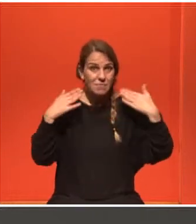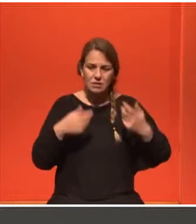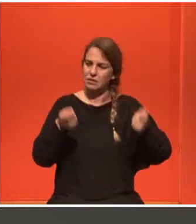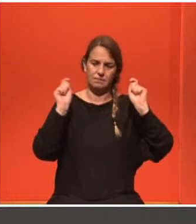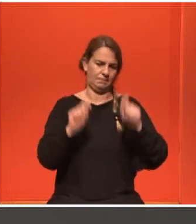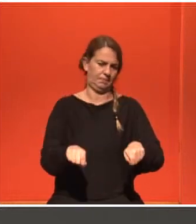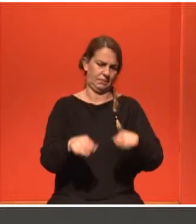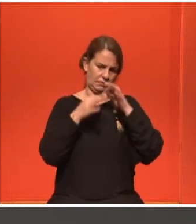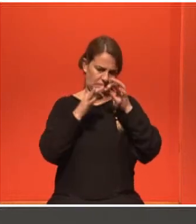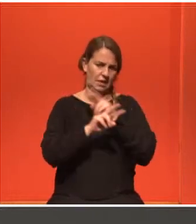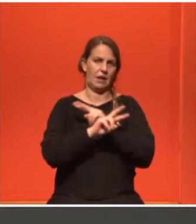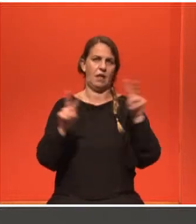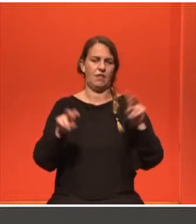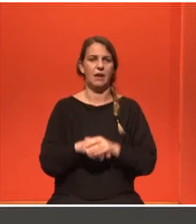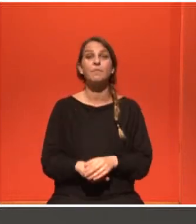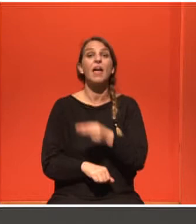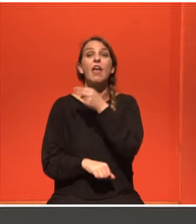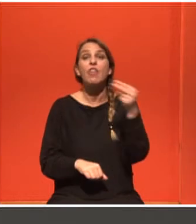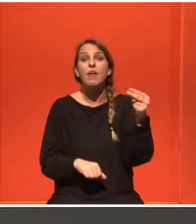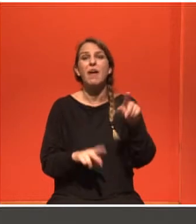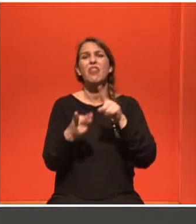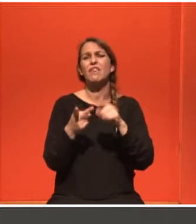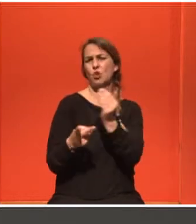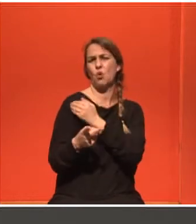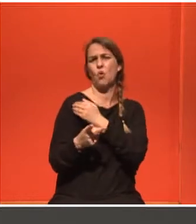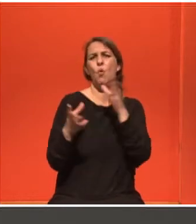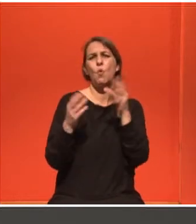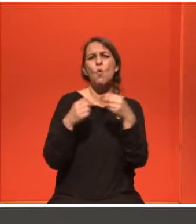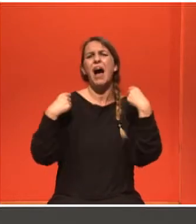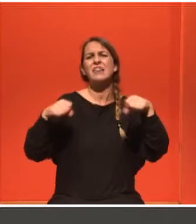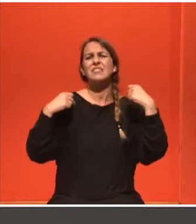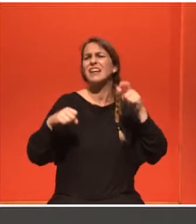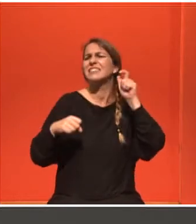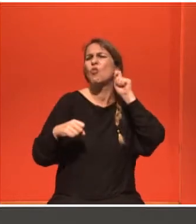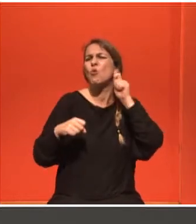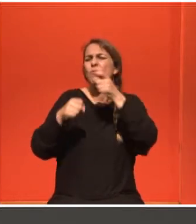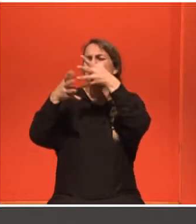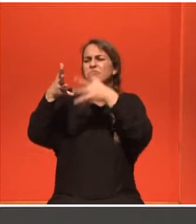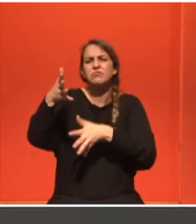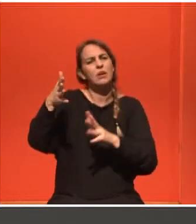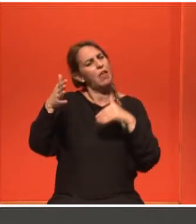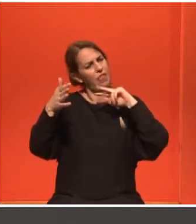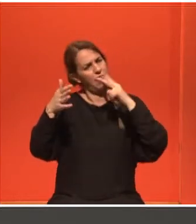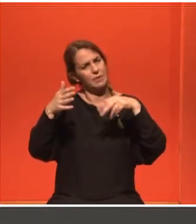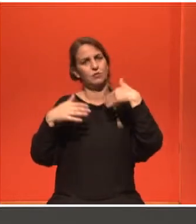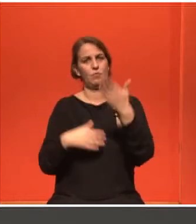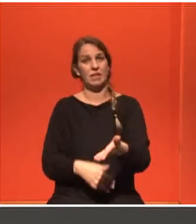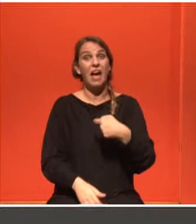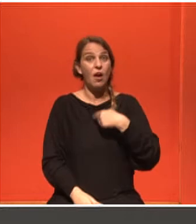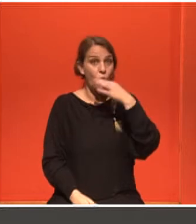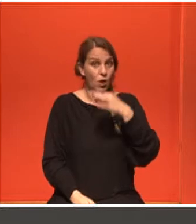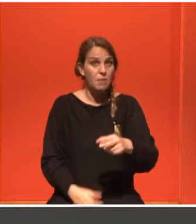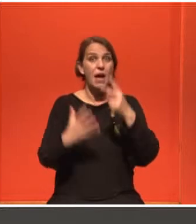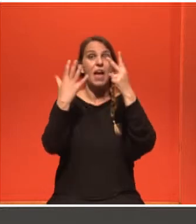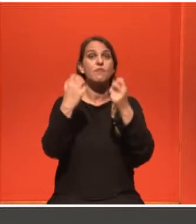νομίζω θα τα πούμε και στη συνέχεια, αλλά υπενθυμίζω το νούμερο που έδειξα, 75 με 150 λεπτά έντονης άσκησης την εβδομάδα.